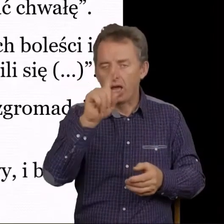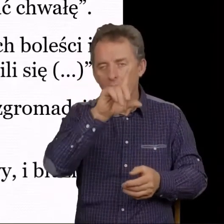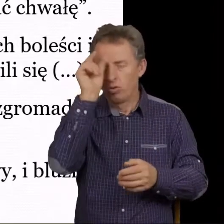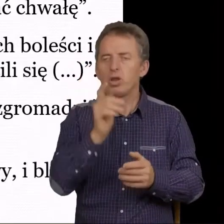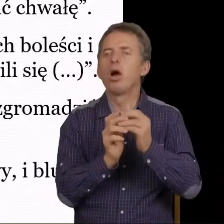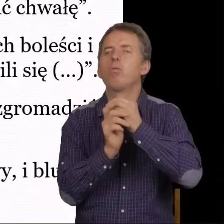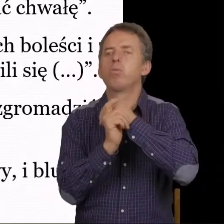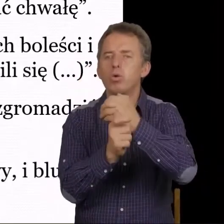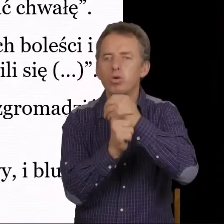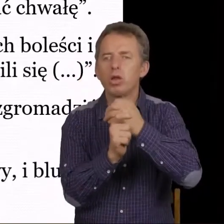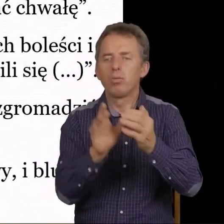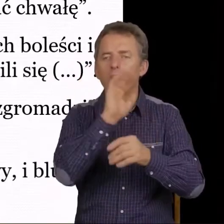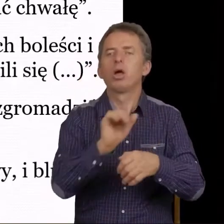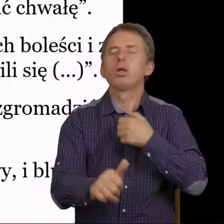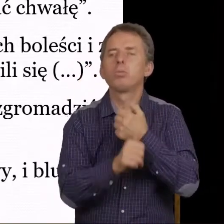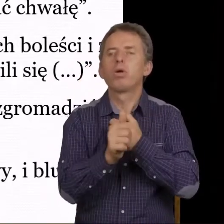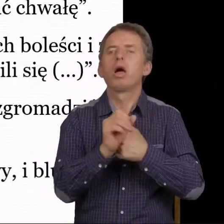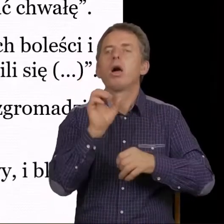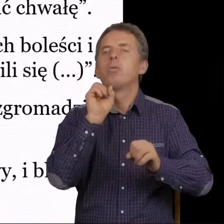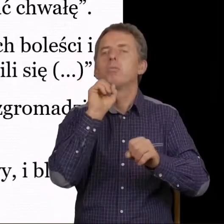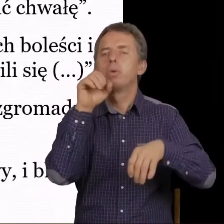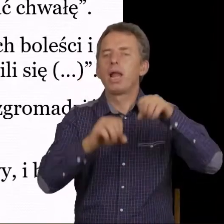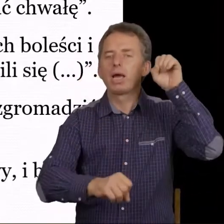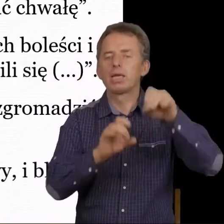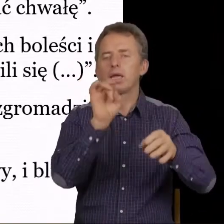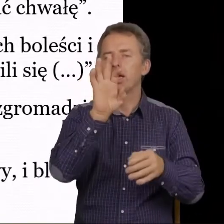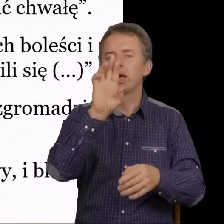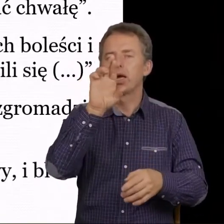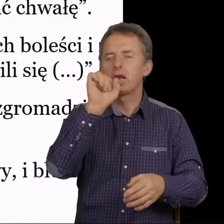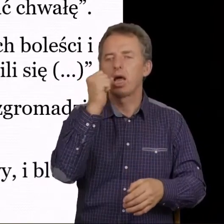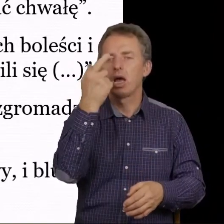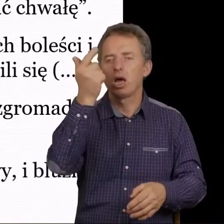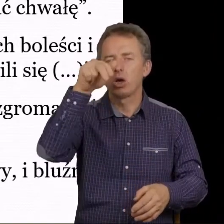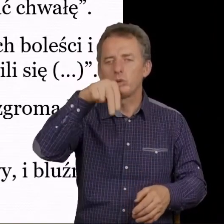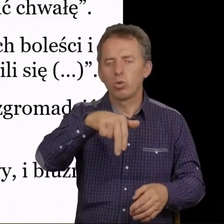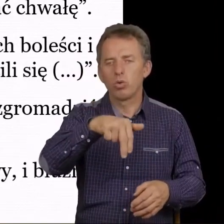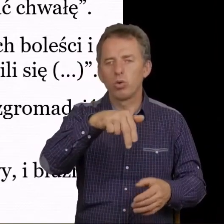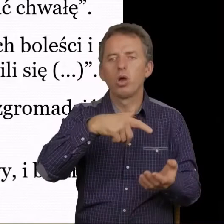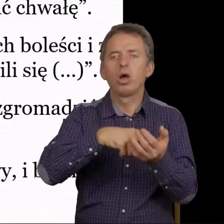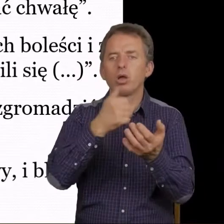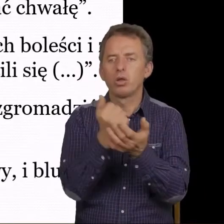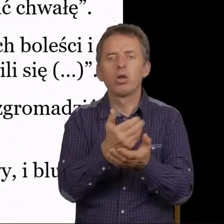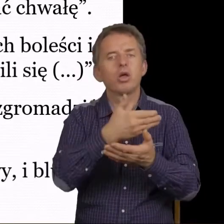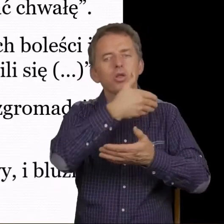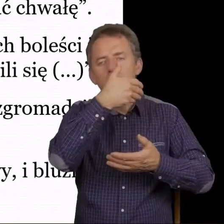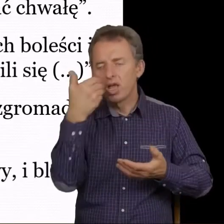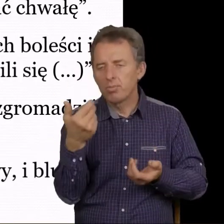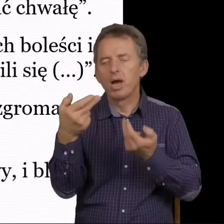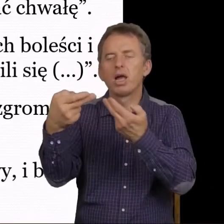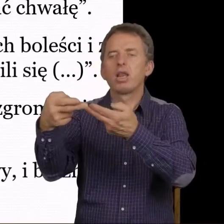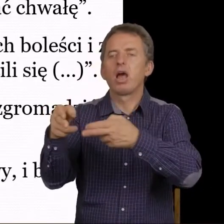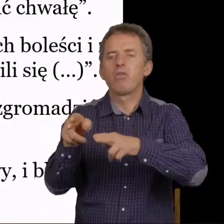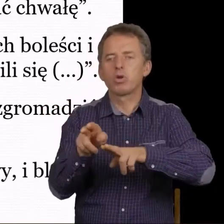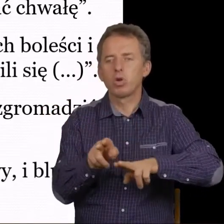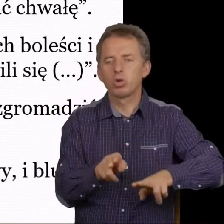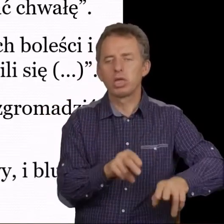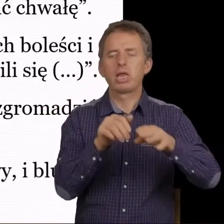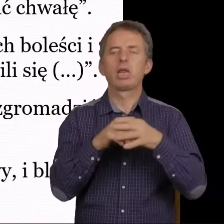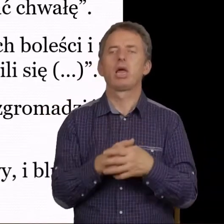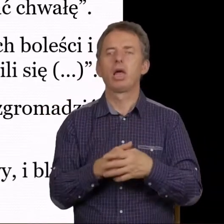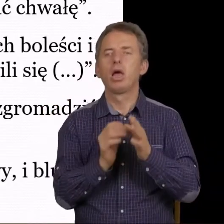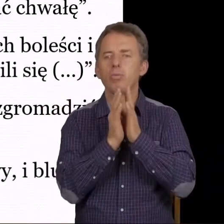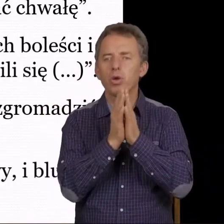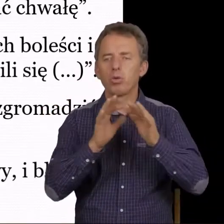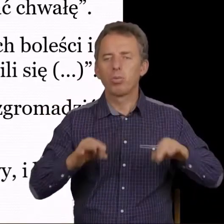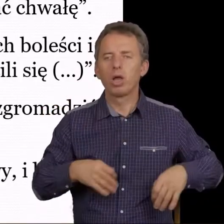bluźnili Bogu z powodu plagi gradu. I znowu nie ma nawrócenia. Proszę